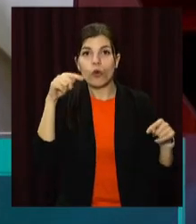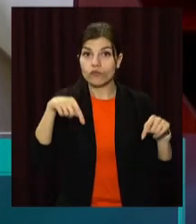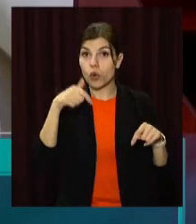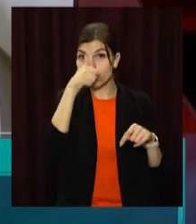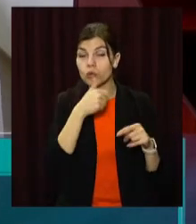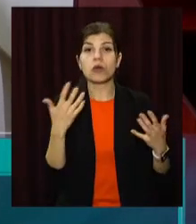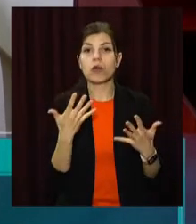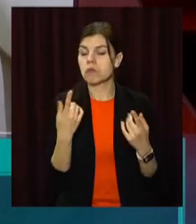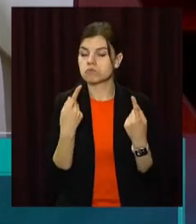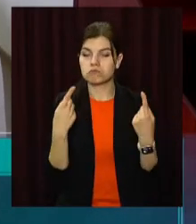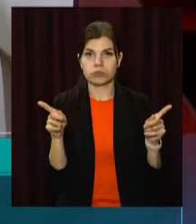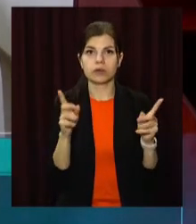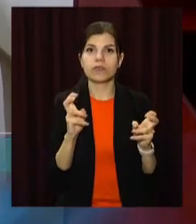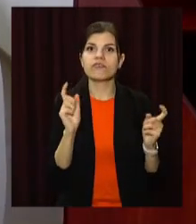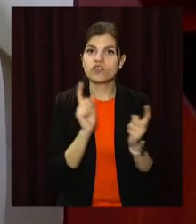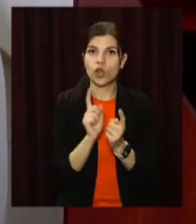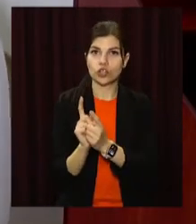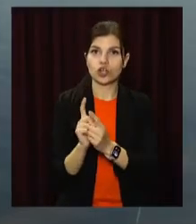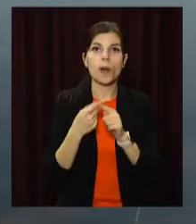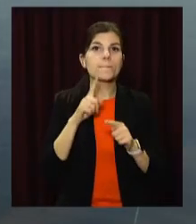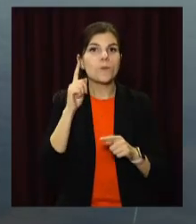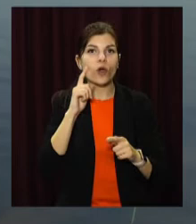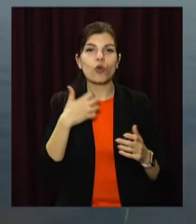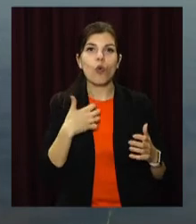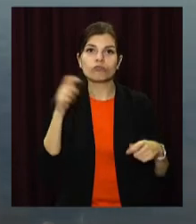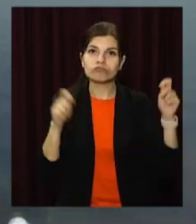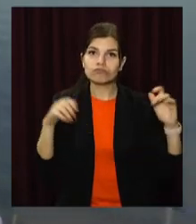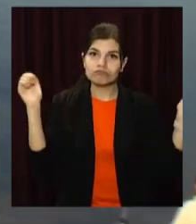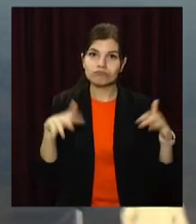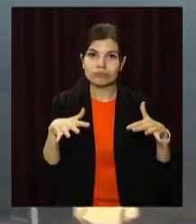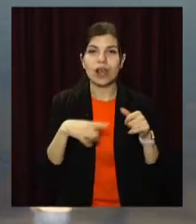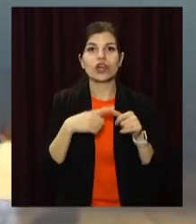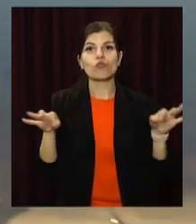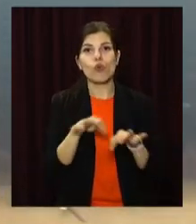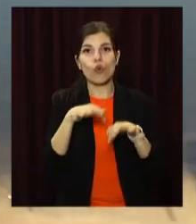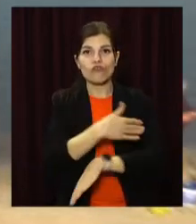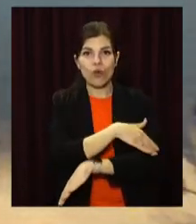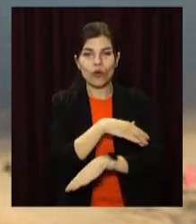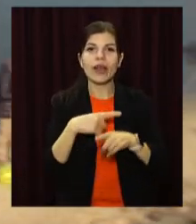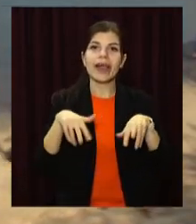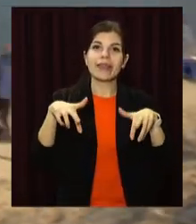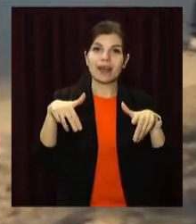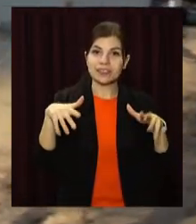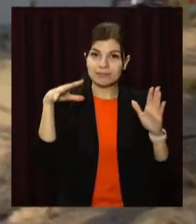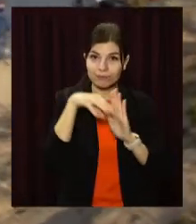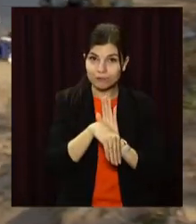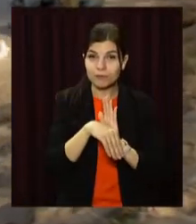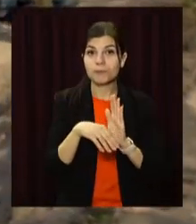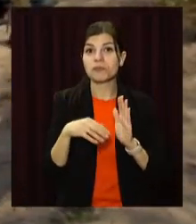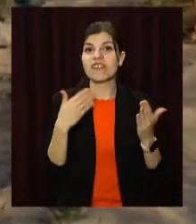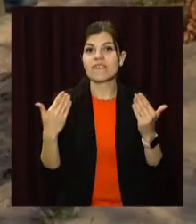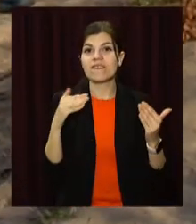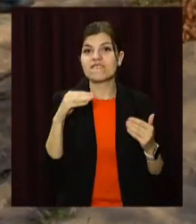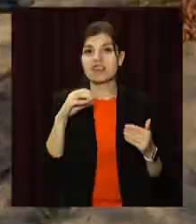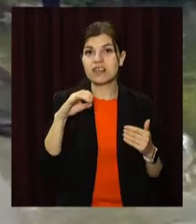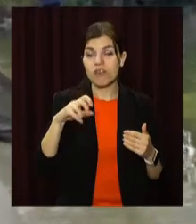року, які відрізняються зустрічами. Це молодіжні фестивалі, улична якась музика, танцювальні фестивалі. І зрозуміло, що